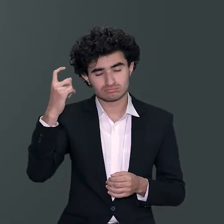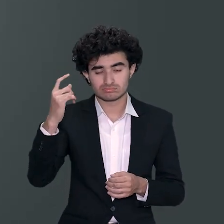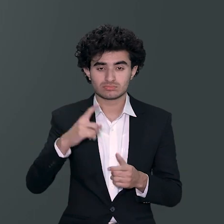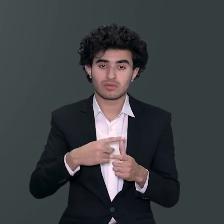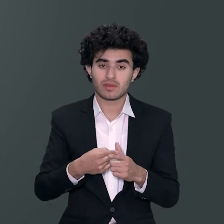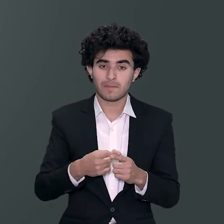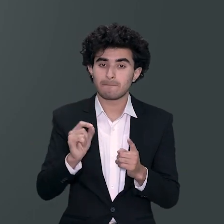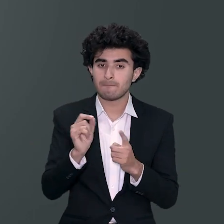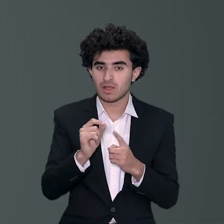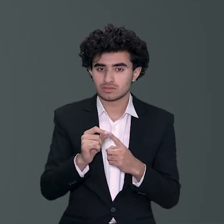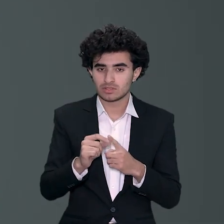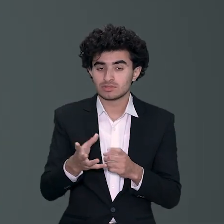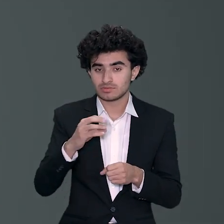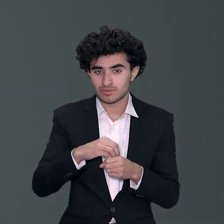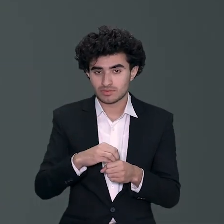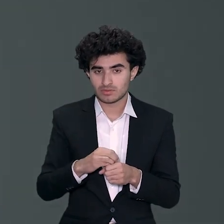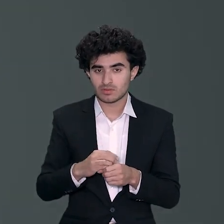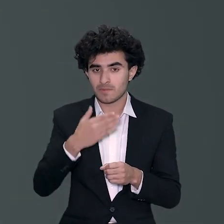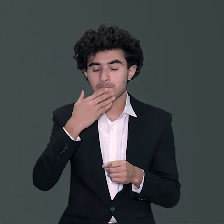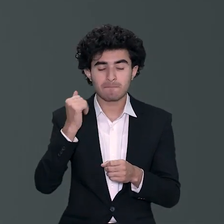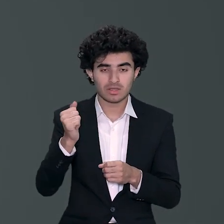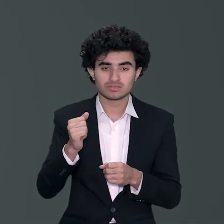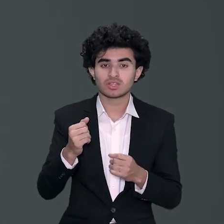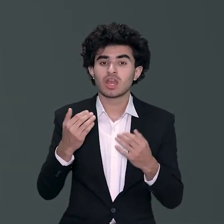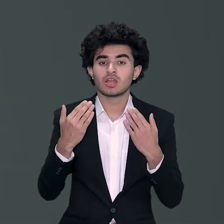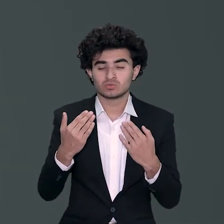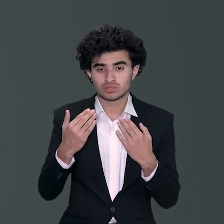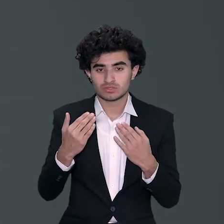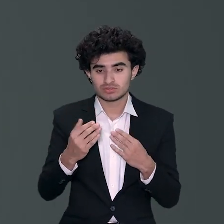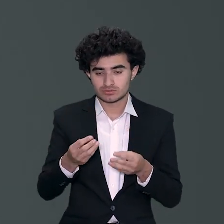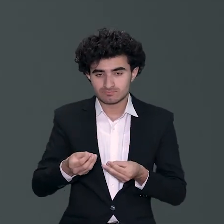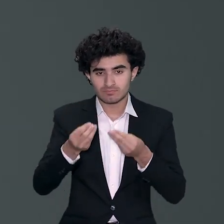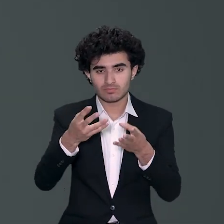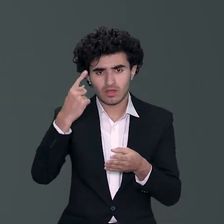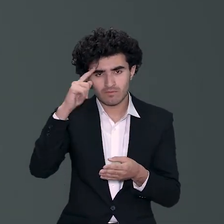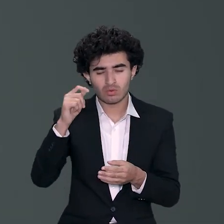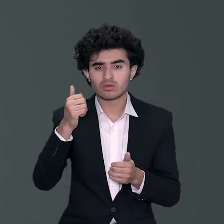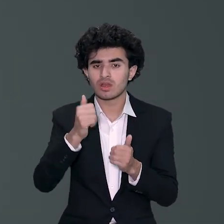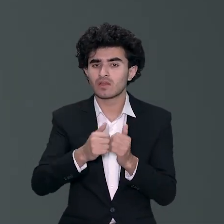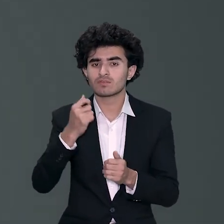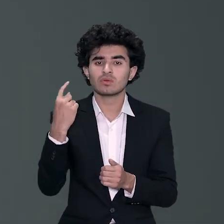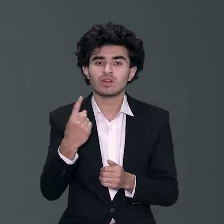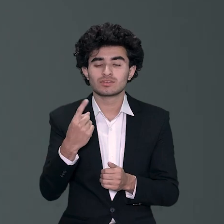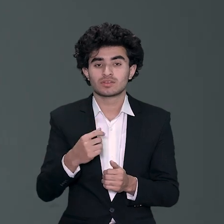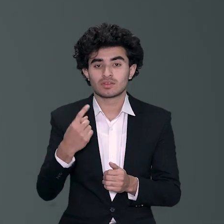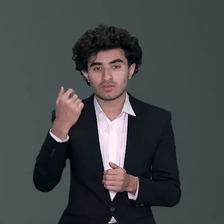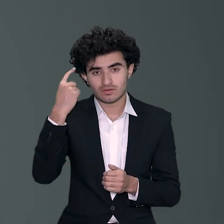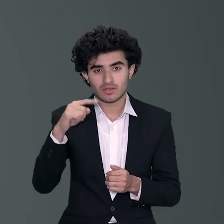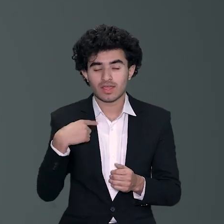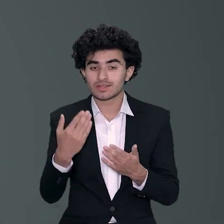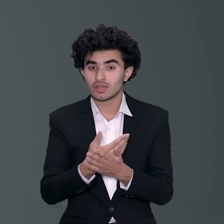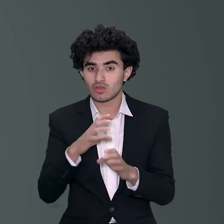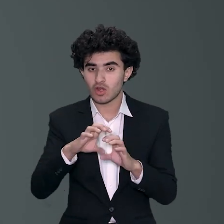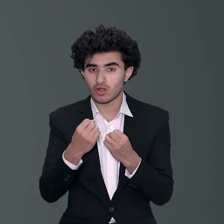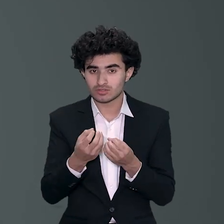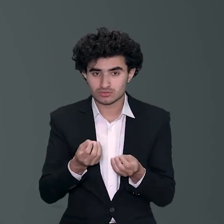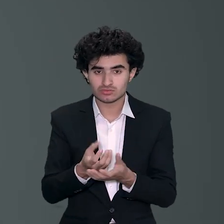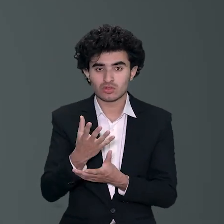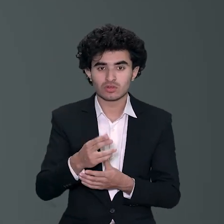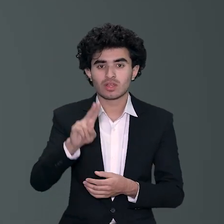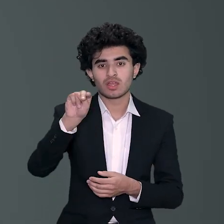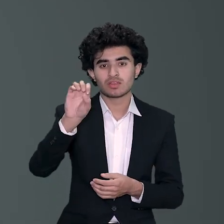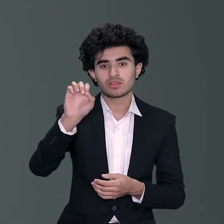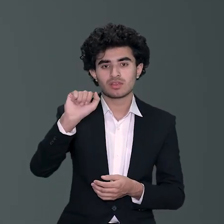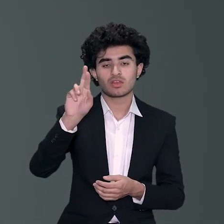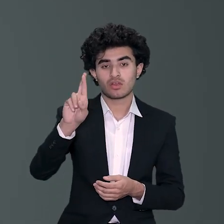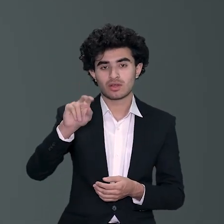اس تعلیم کی وجہ سے کی ہے سو اس objective پہ کہ پاکستان میں quality education کو ہم نے ہر student تک پہنچانا ہے